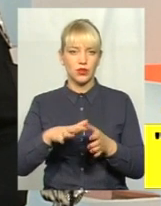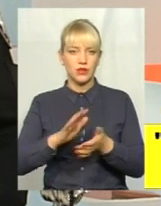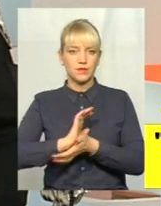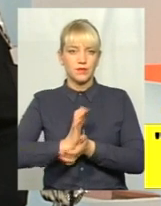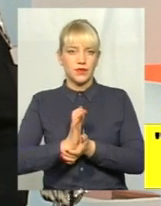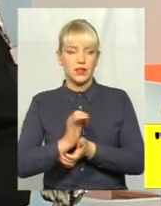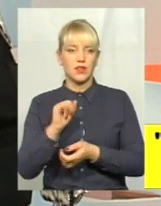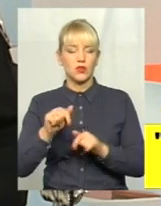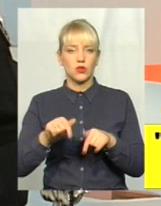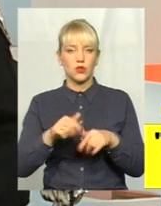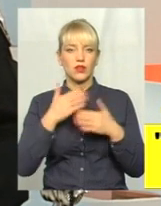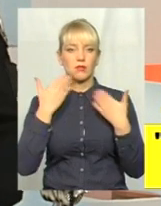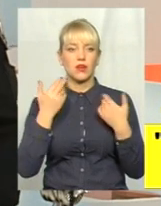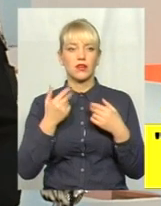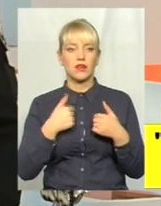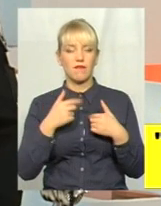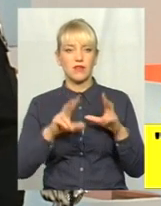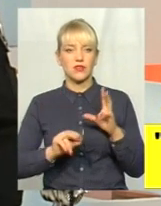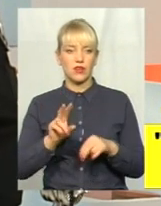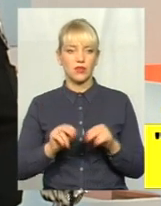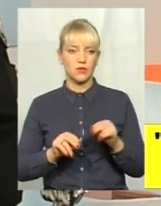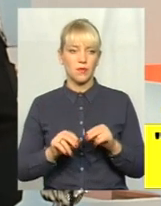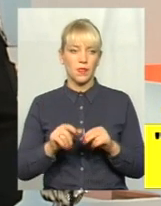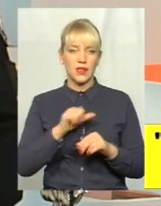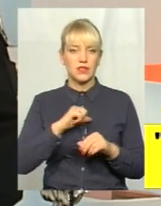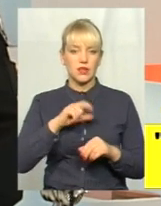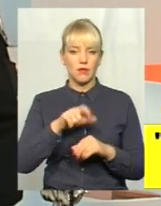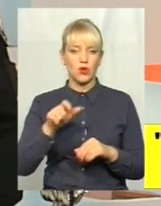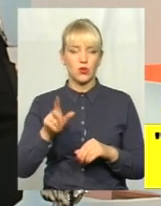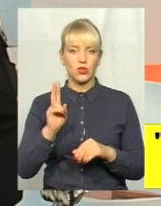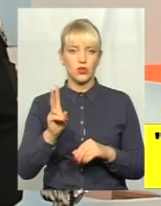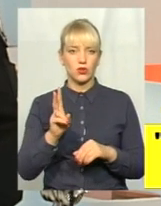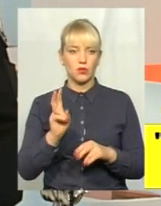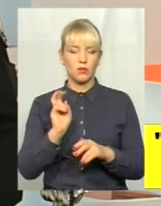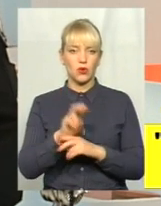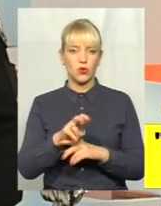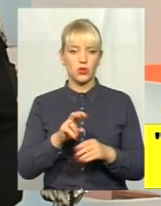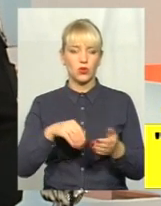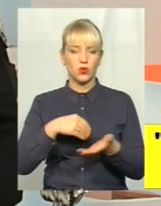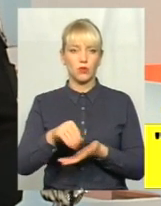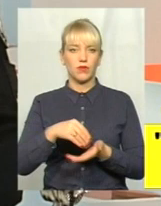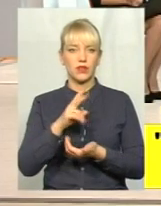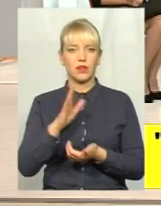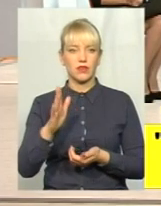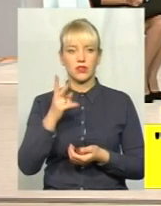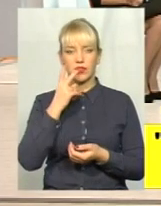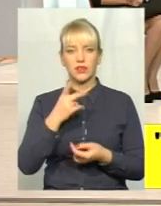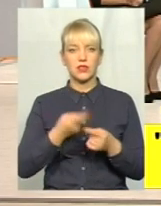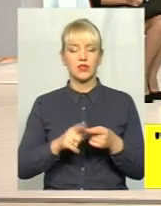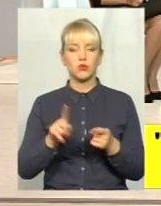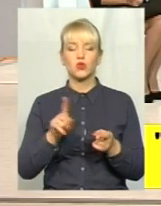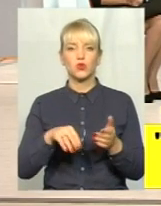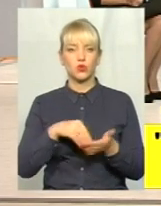тут мають, звичайно, я вважаю, самі мешканці, які приходять купувати квартиру, дивитися на тим, що вони